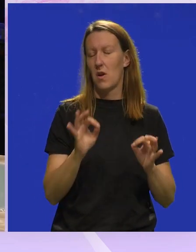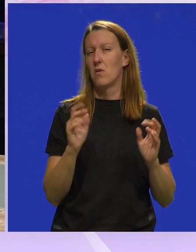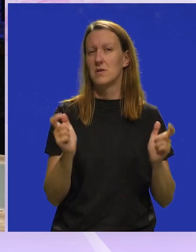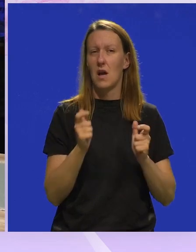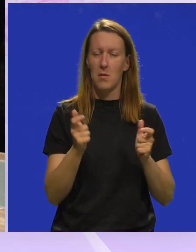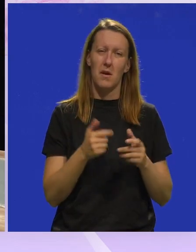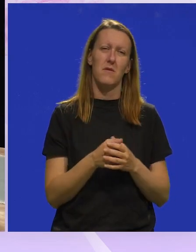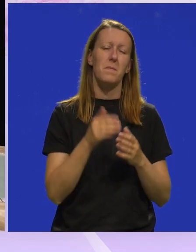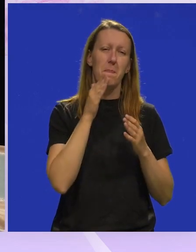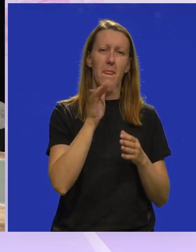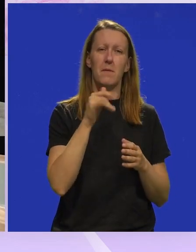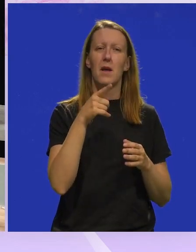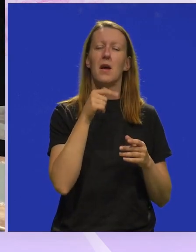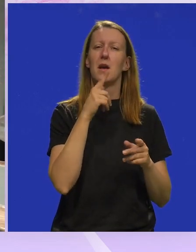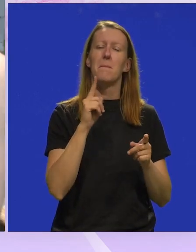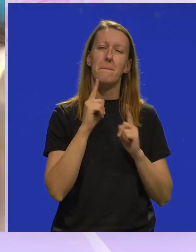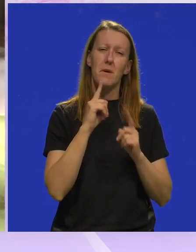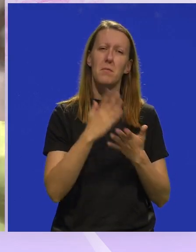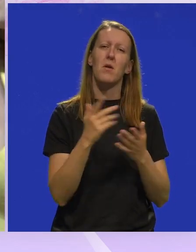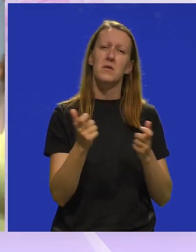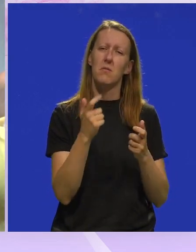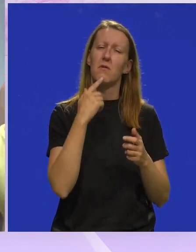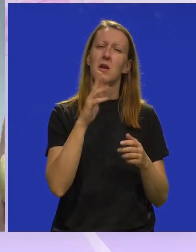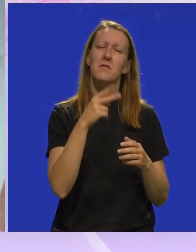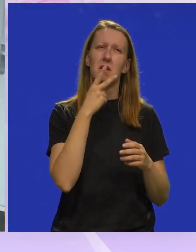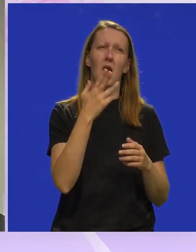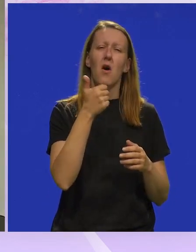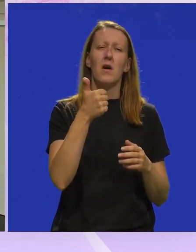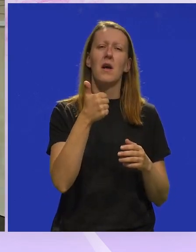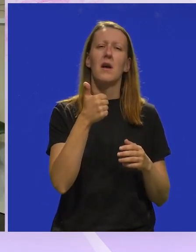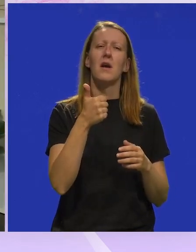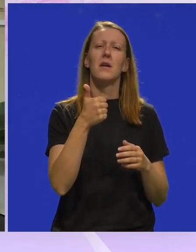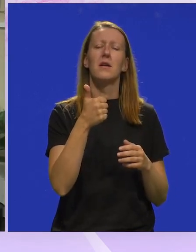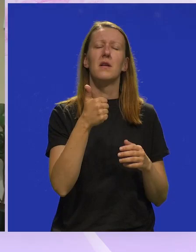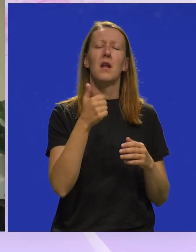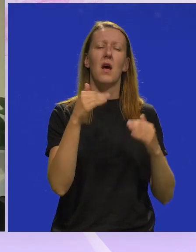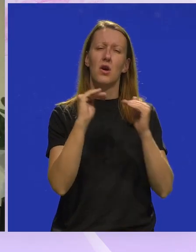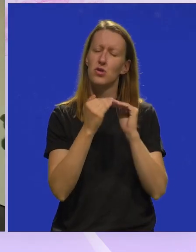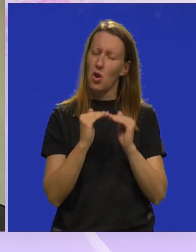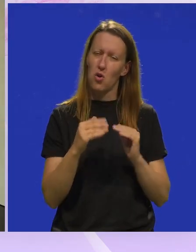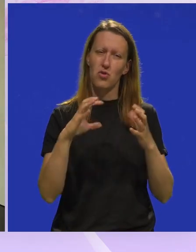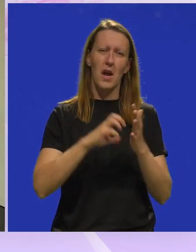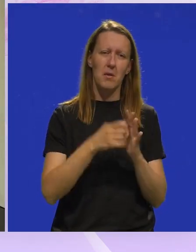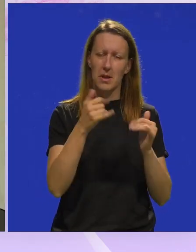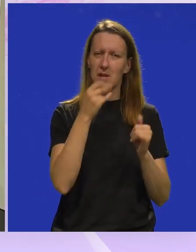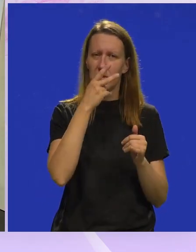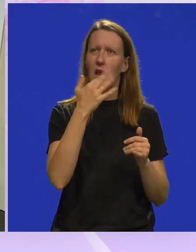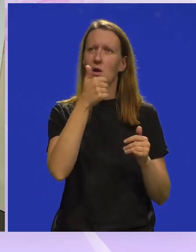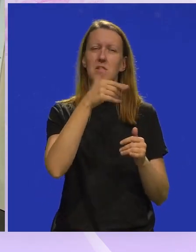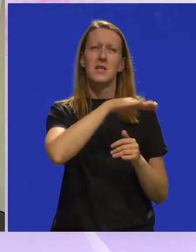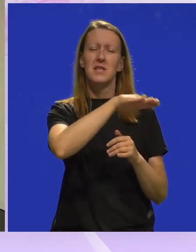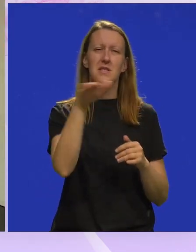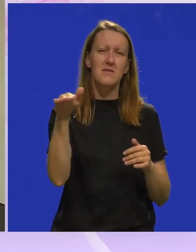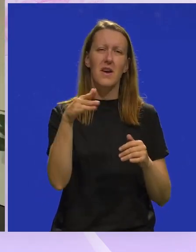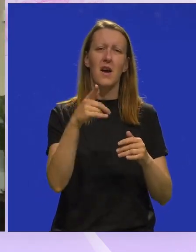zabavno. Vjerujem da je i na probama zabavno. Doimate se kao jedna vrlo složna ekipa. Ovo danas se činilo kao da